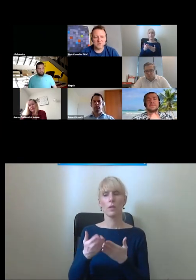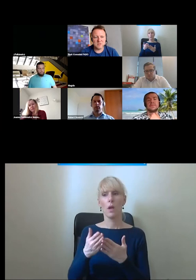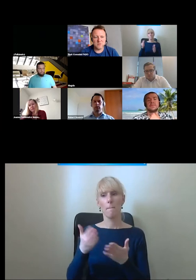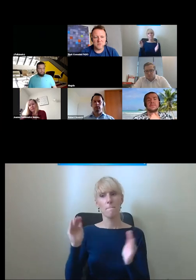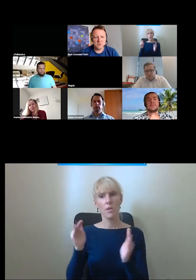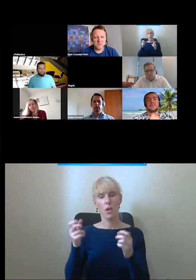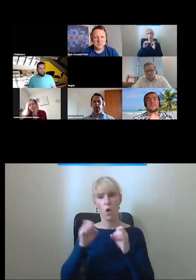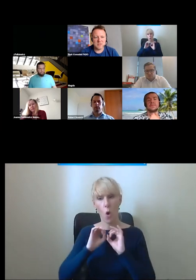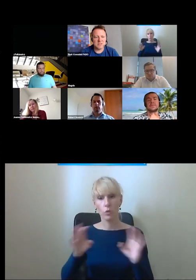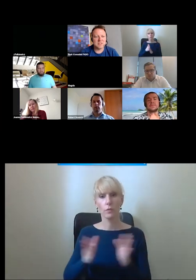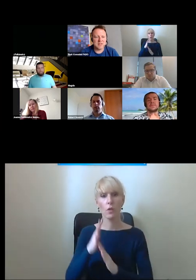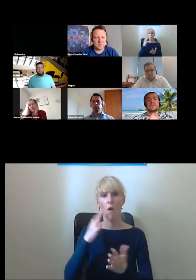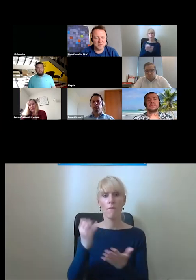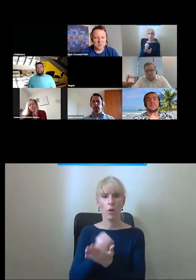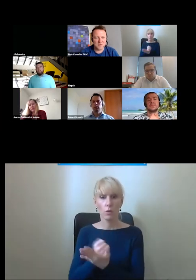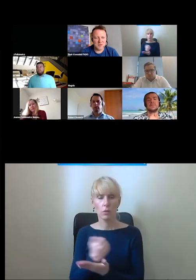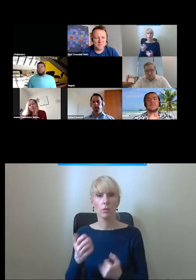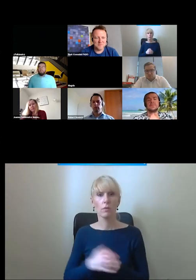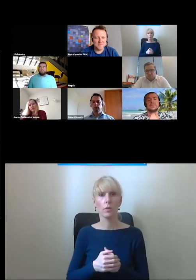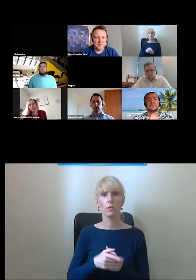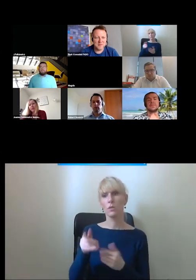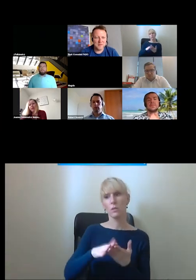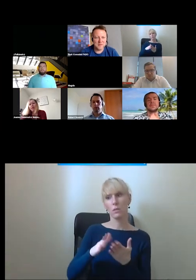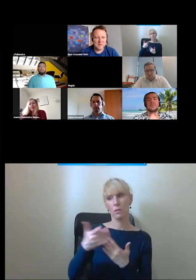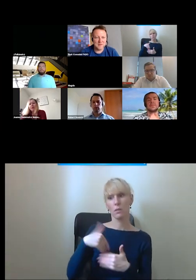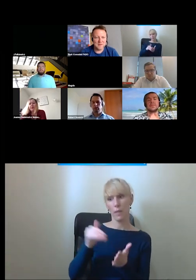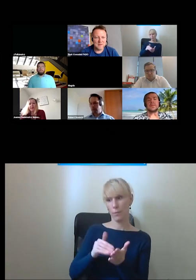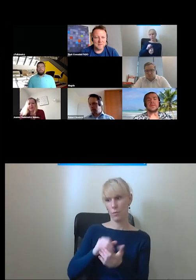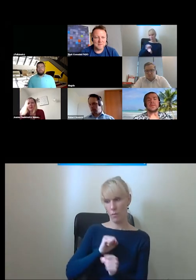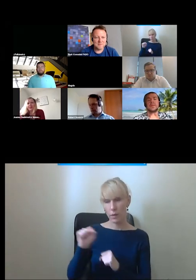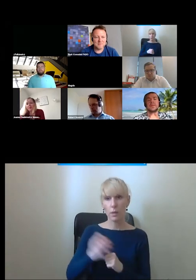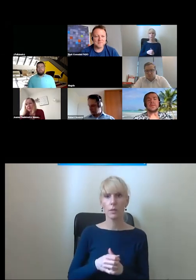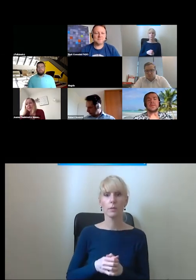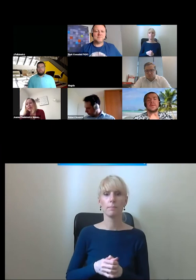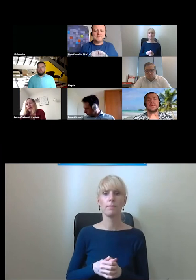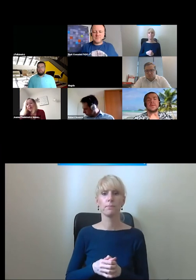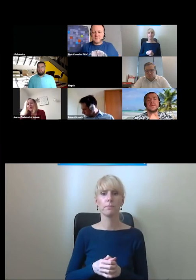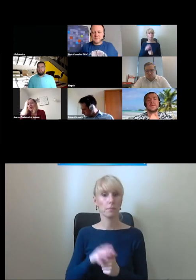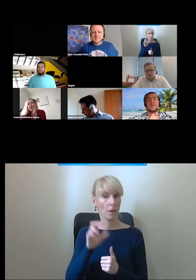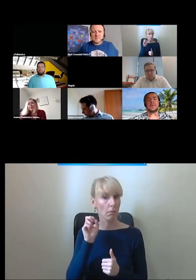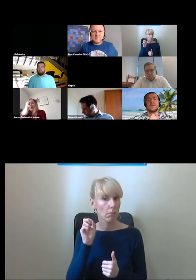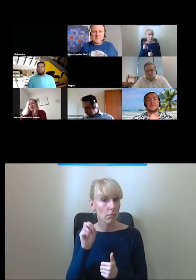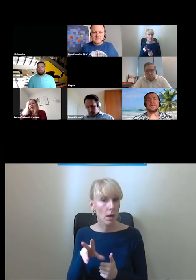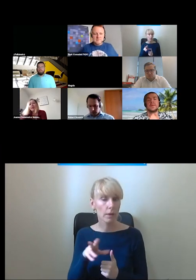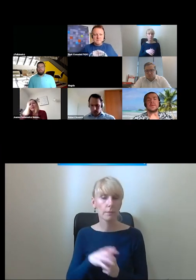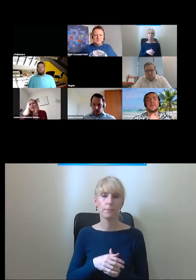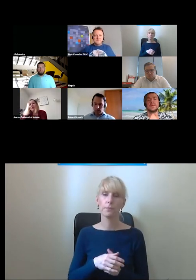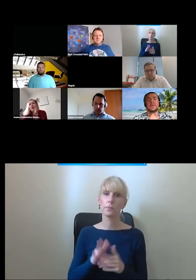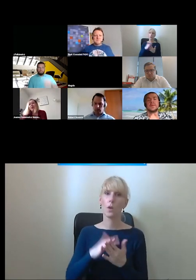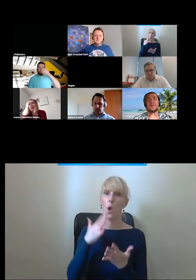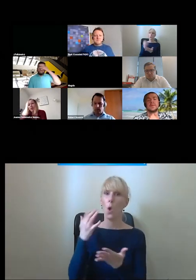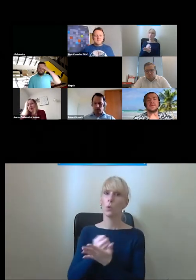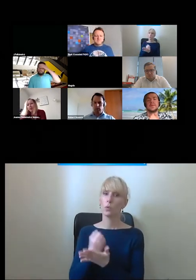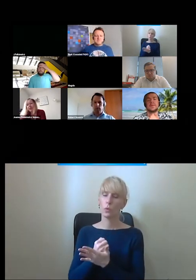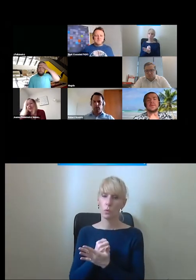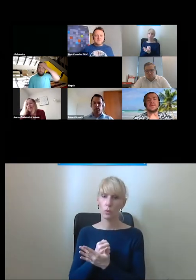wykorzystywane że jest na nie zapotrzebowanie tak z tego co wiem tak ponieważ my korzystaliśmy z tej firmy